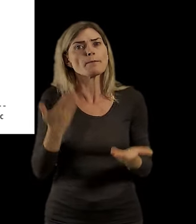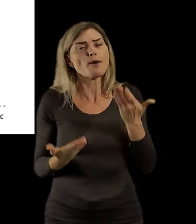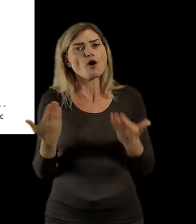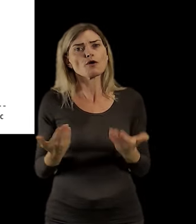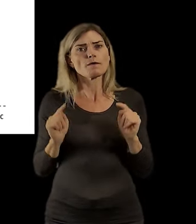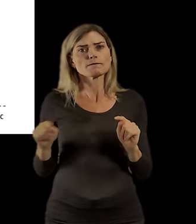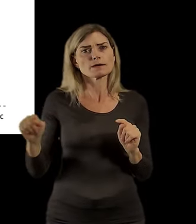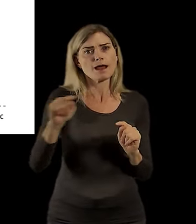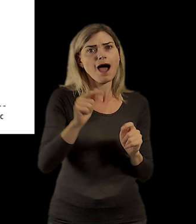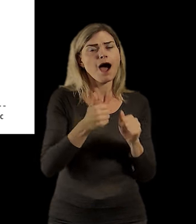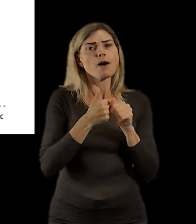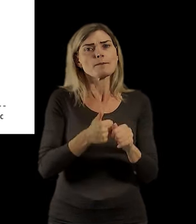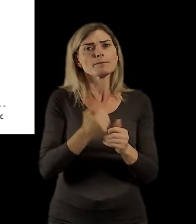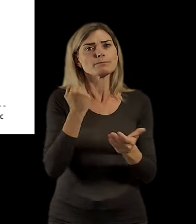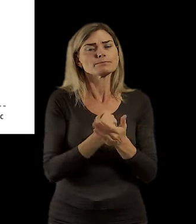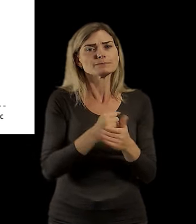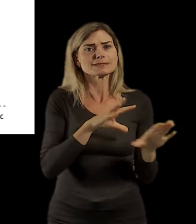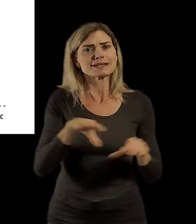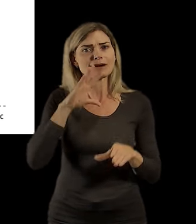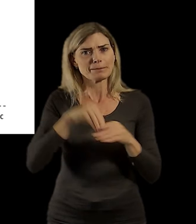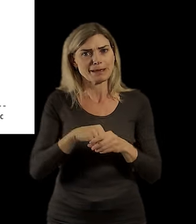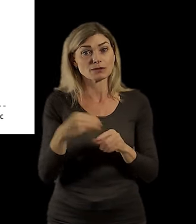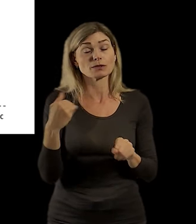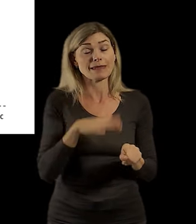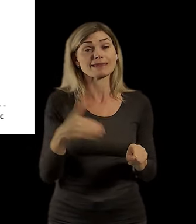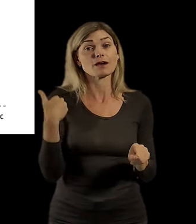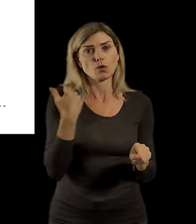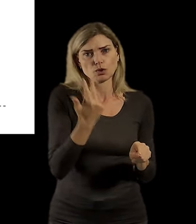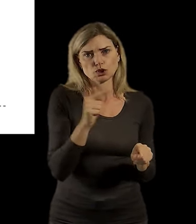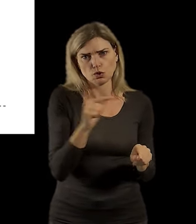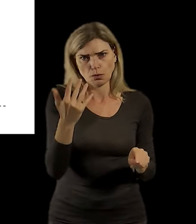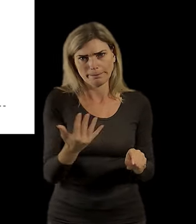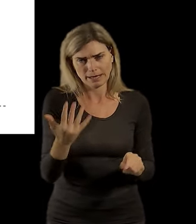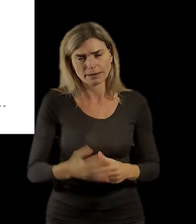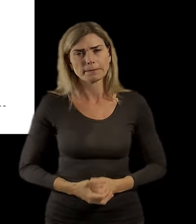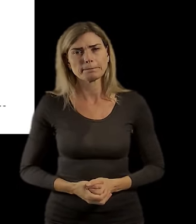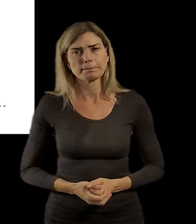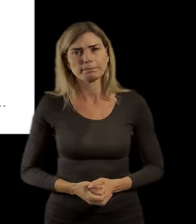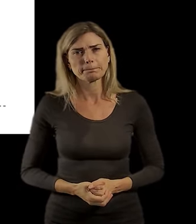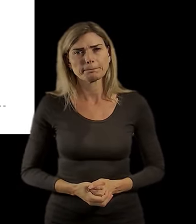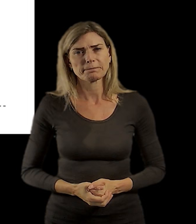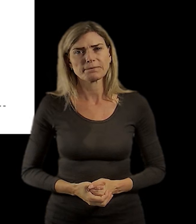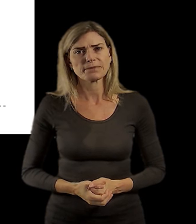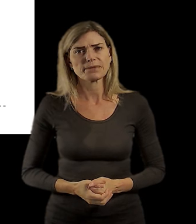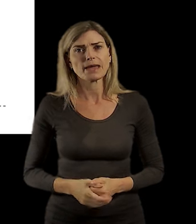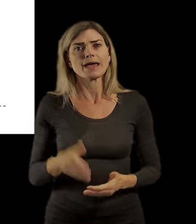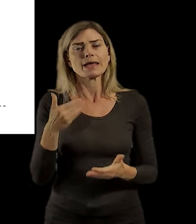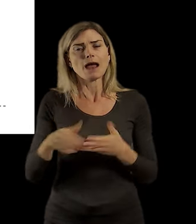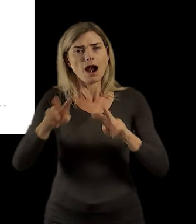počtu dětí s trvalým bydlištěm ve věku 3 až 5 let. Tak, pak jsme se zabírali tím,